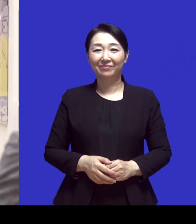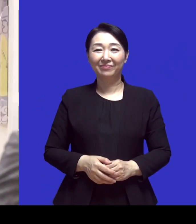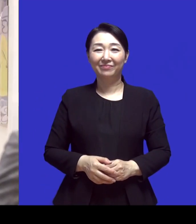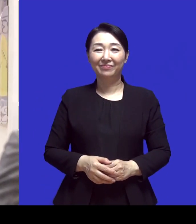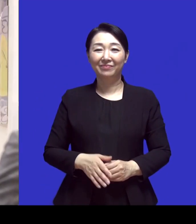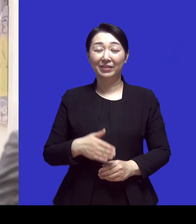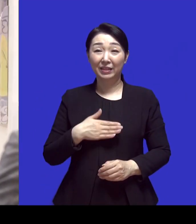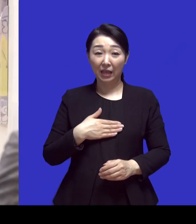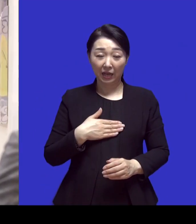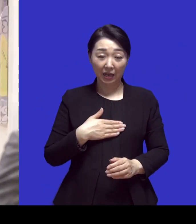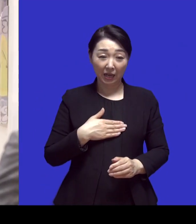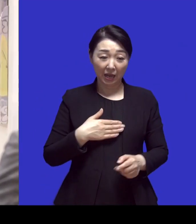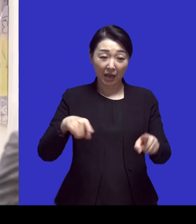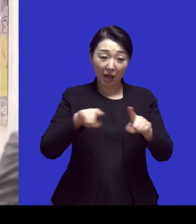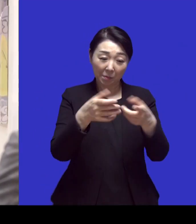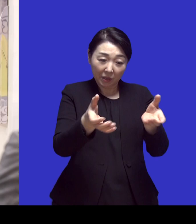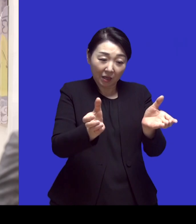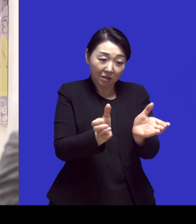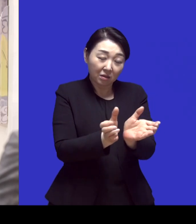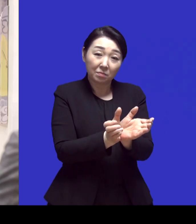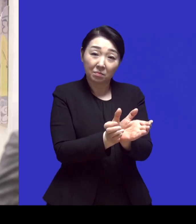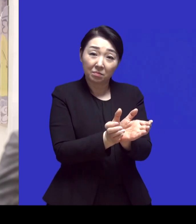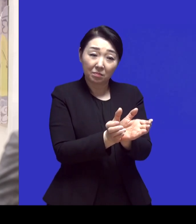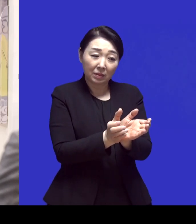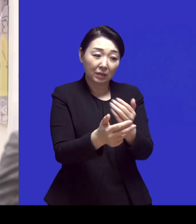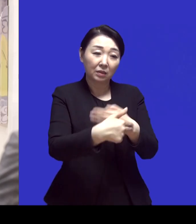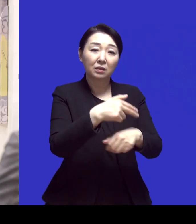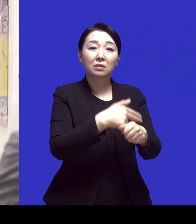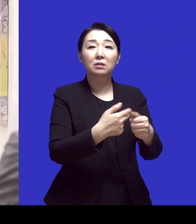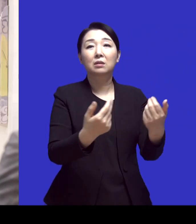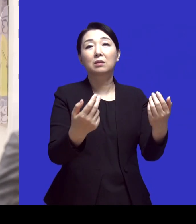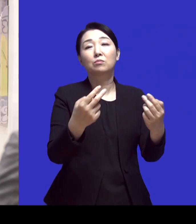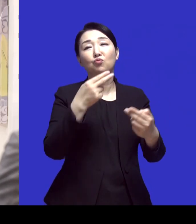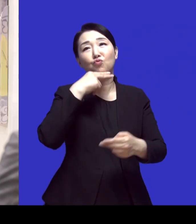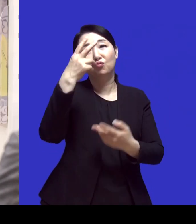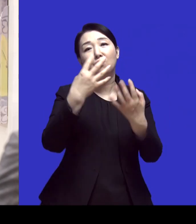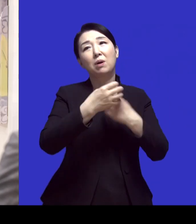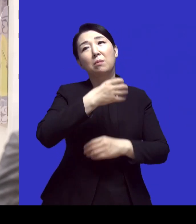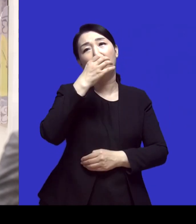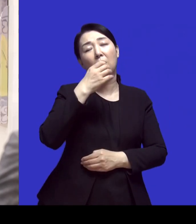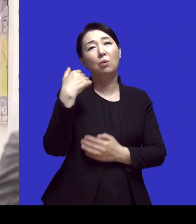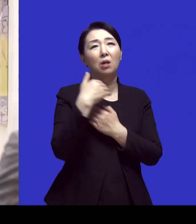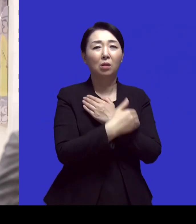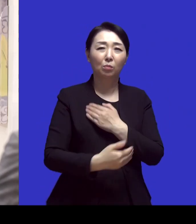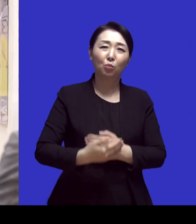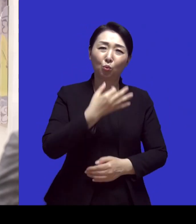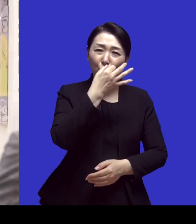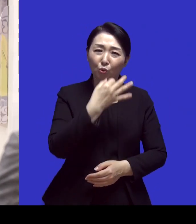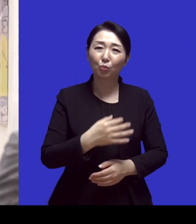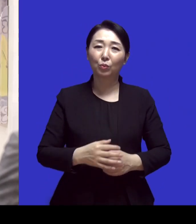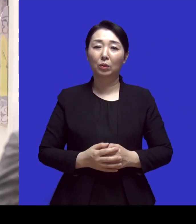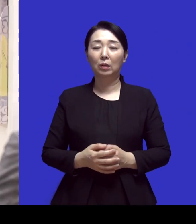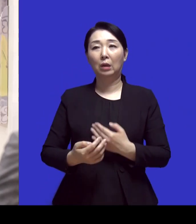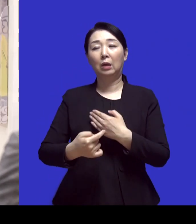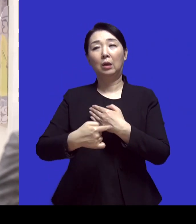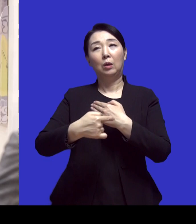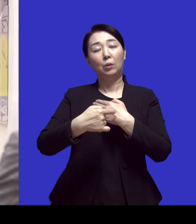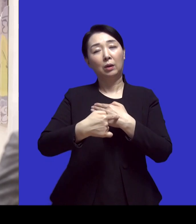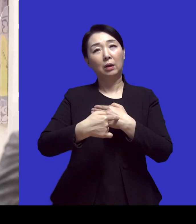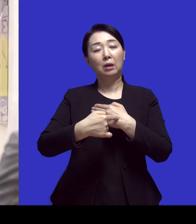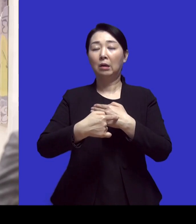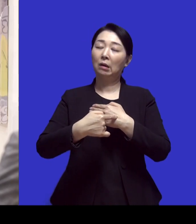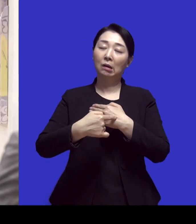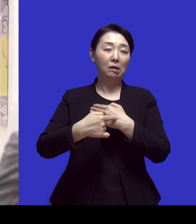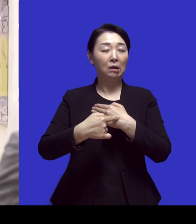같은 팀으로 계시던 선생님들이 술을 많이 마셔서 한 달이 너무 이제 몸이 고된 거예요 그래서 아 외과는 정말 못하겠다